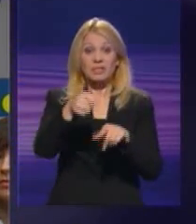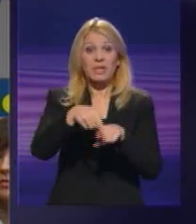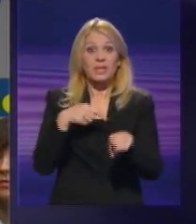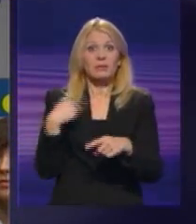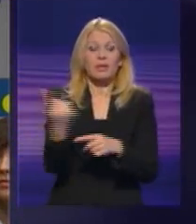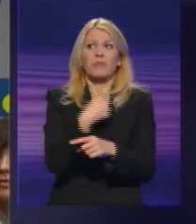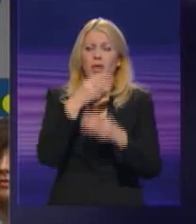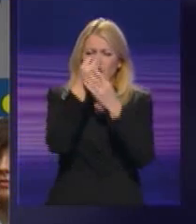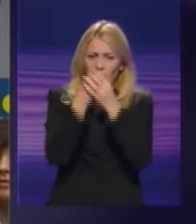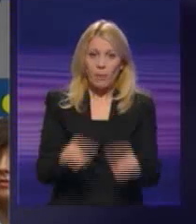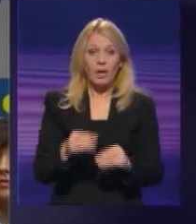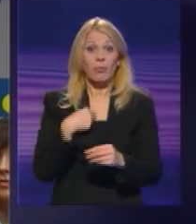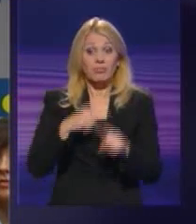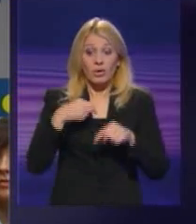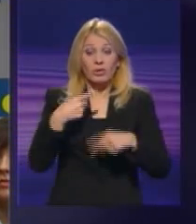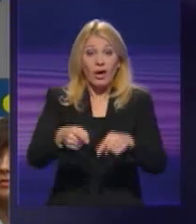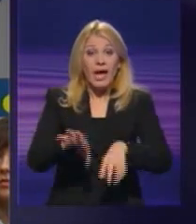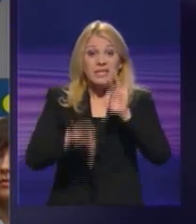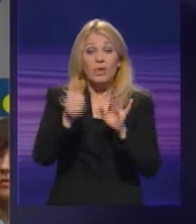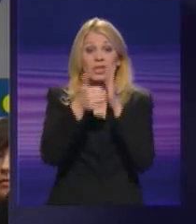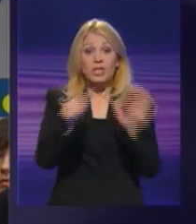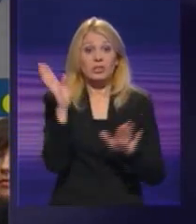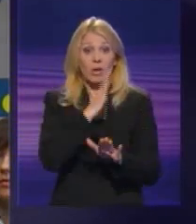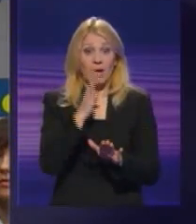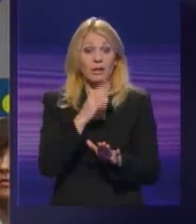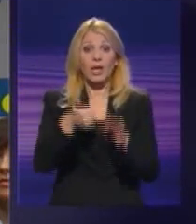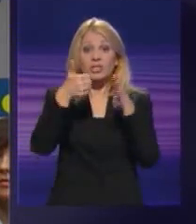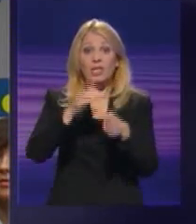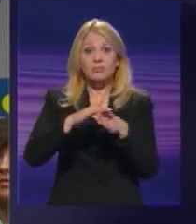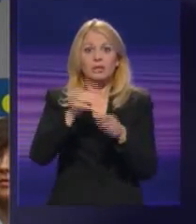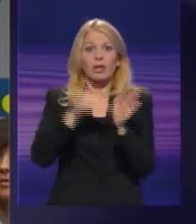mi propadam. Zato mi imamo izbore 16. marta, jer bi za šest meseci to još bilo vidljiviji.